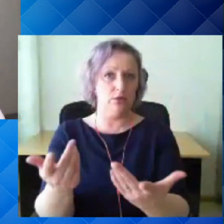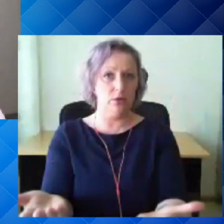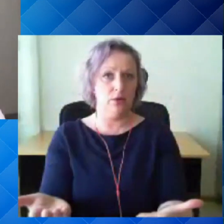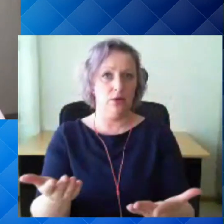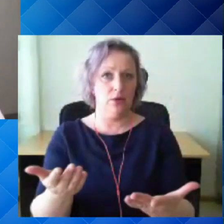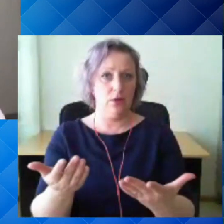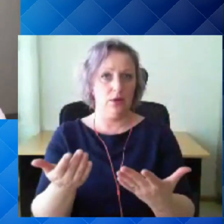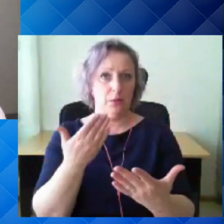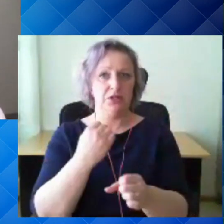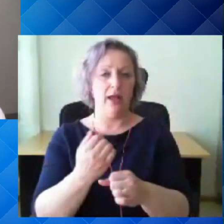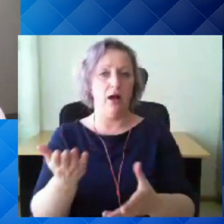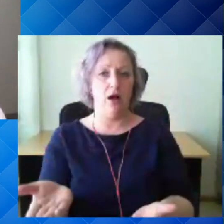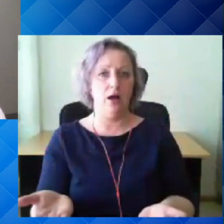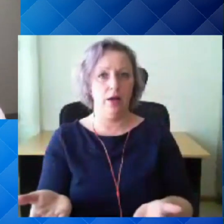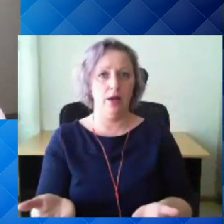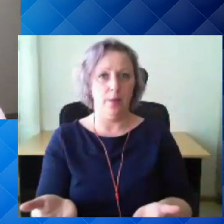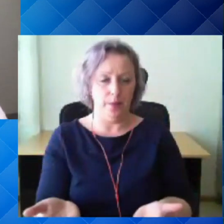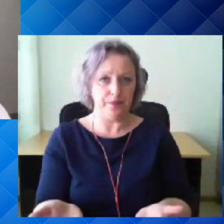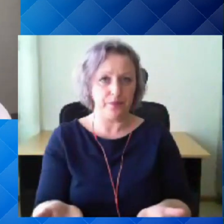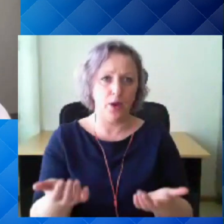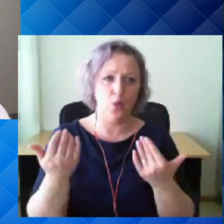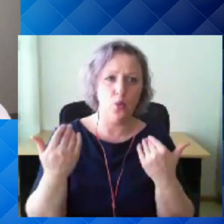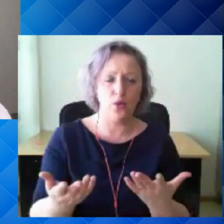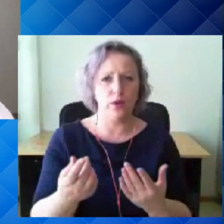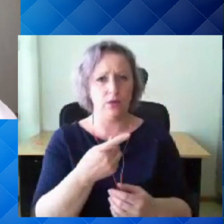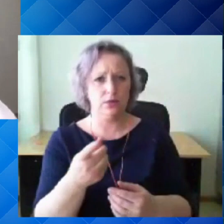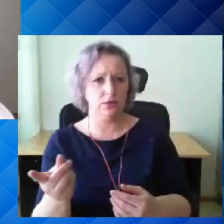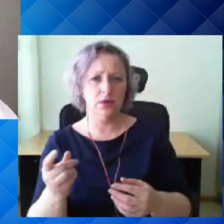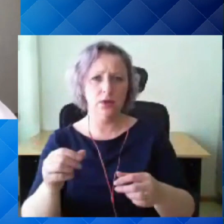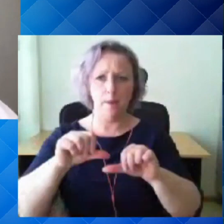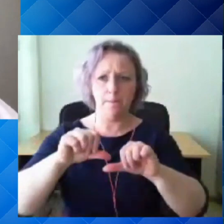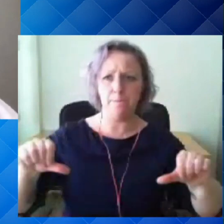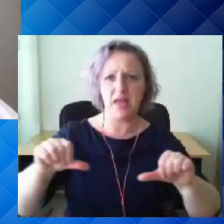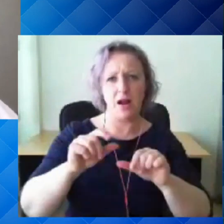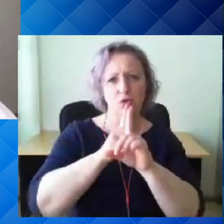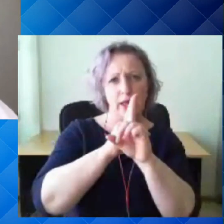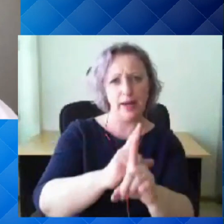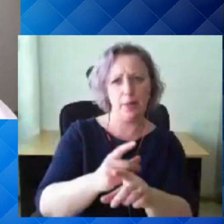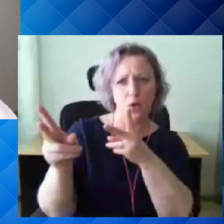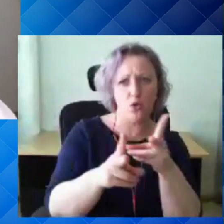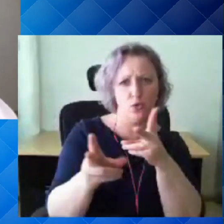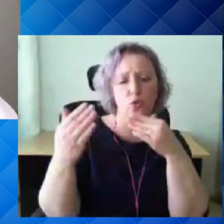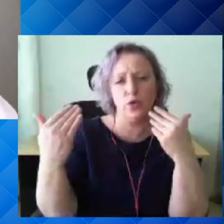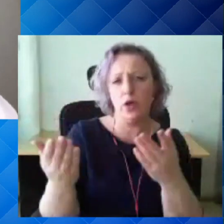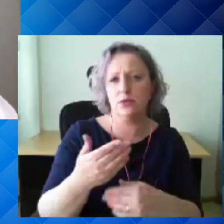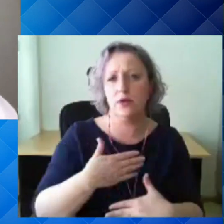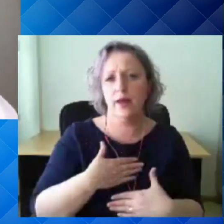nüüd siis teha? Et kuidas te nendest piirangutest kinni pidamist ka jälgitäite?